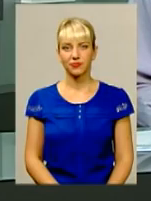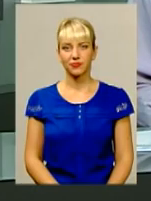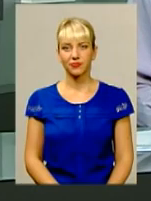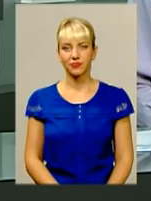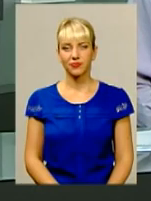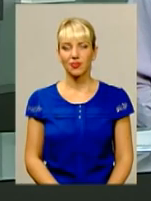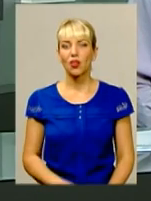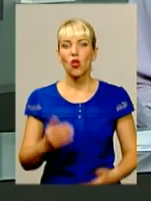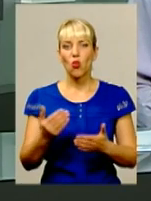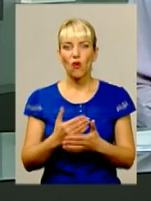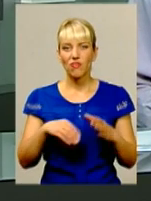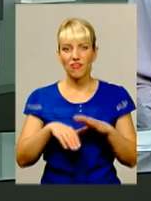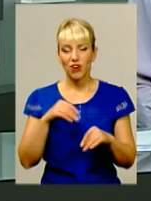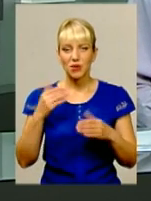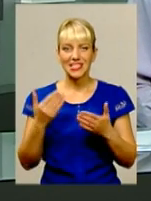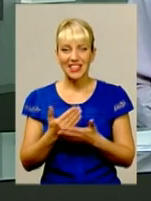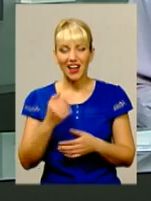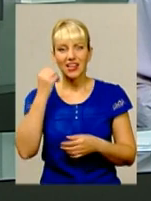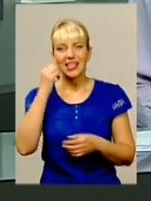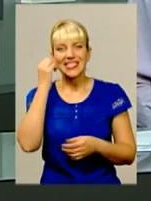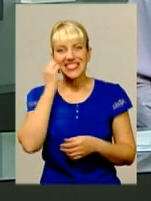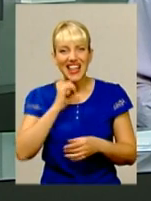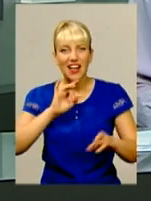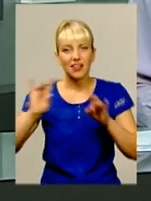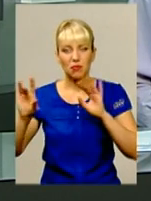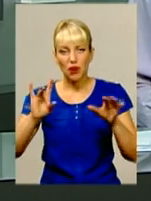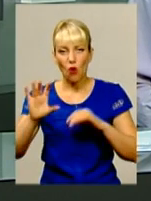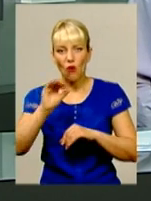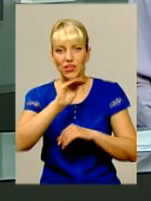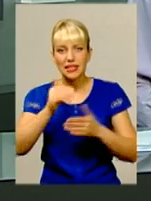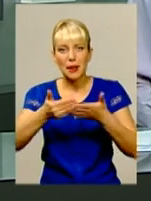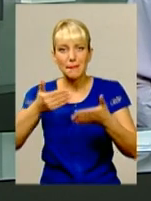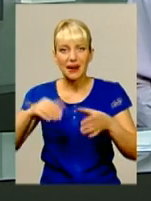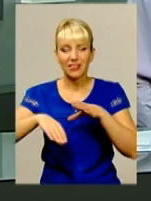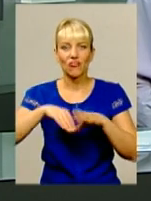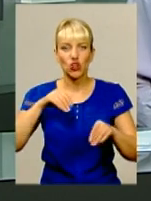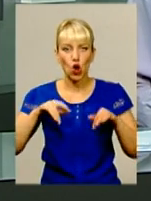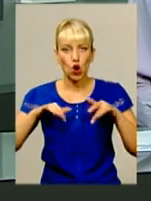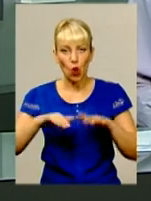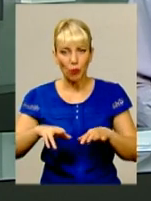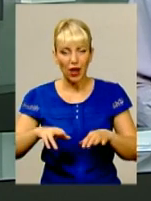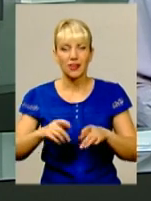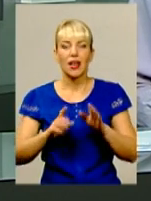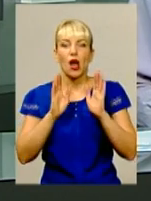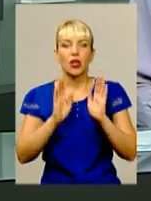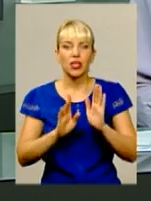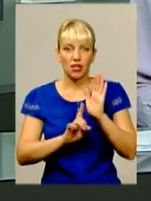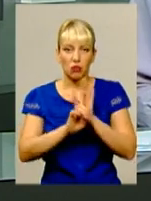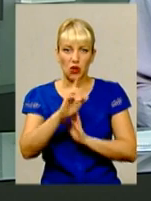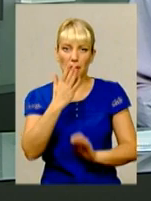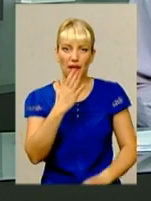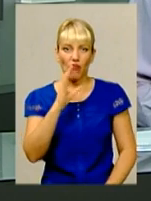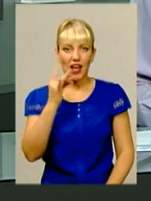Нові вибори, старі методи піару. Офіційно передвиборча кампанія до місцевих органів самоврядування стартувала тільки 5